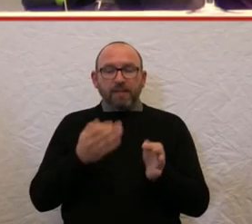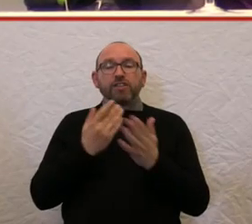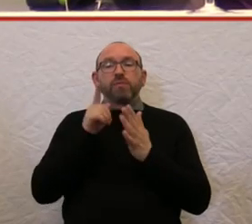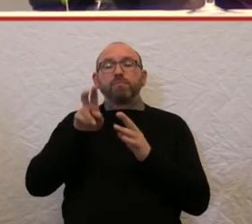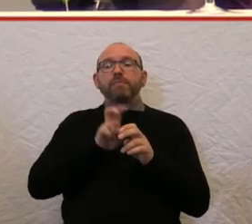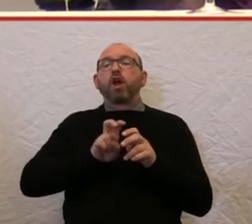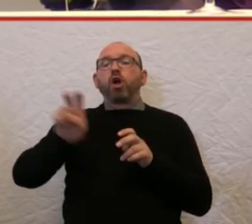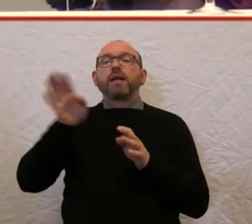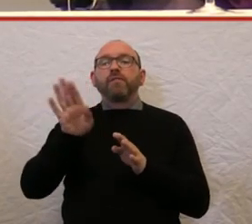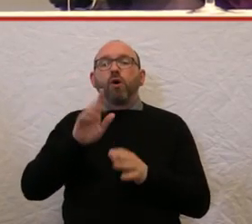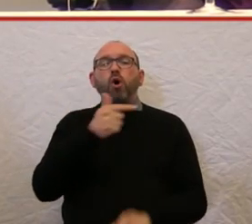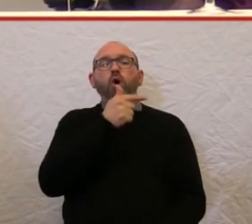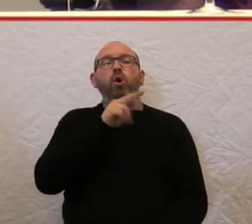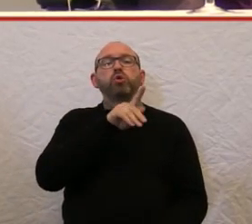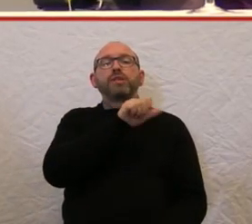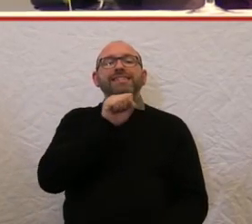ist.